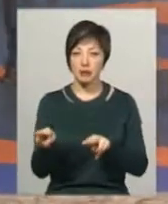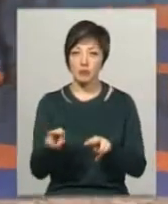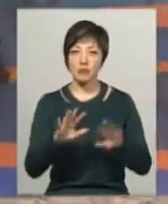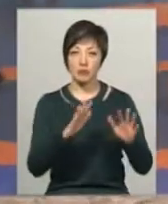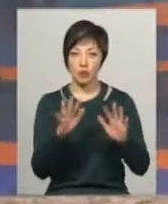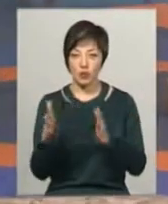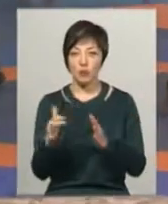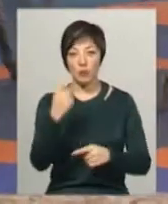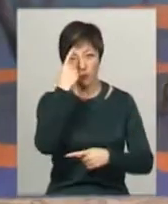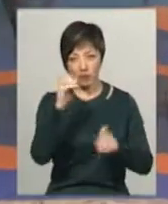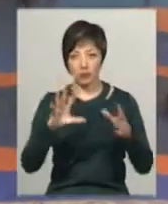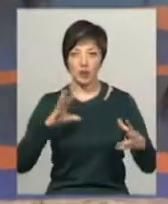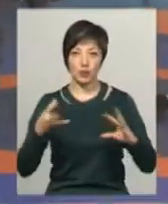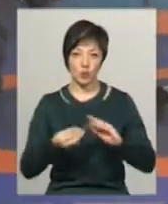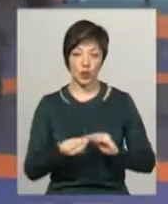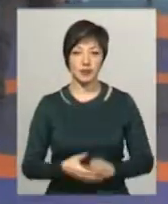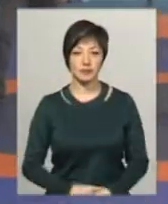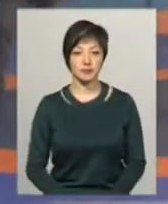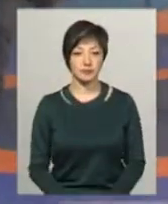перебігом та повідомлятимемо результати.